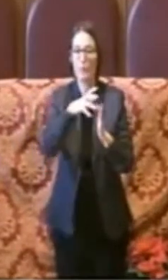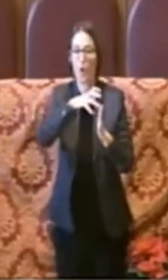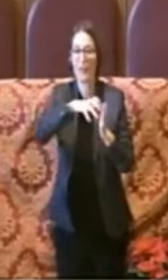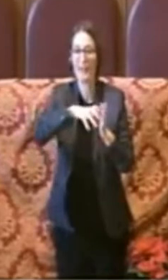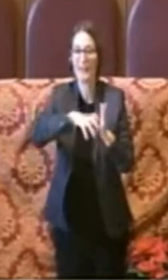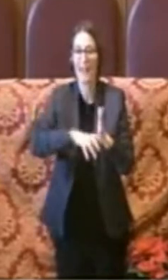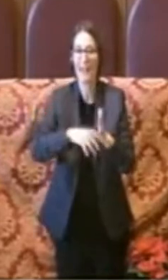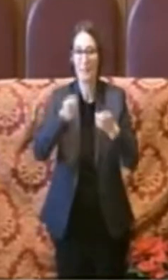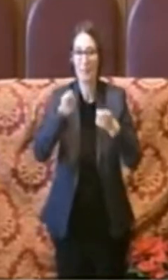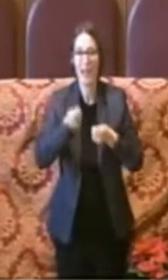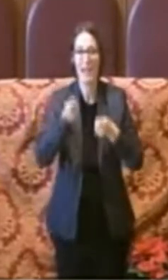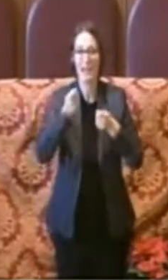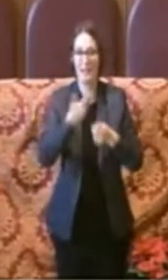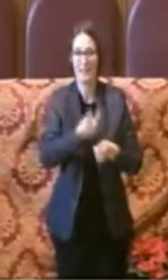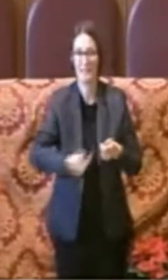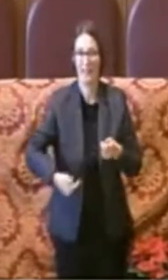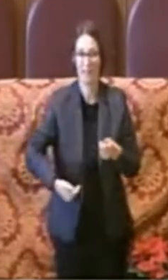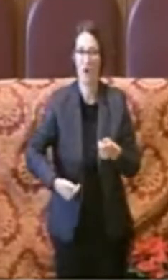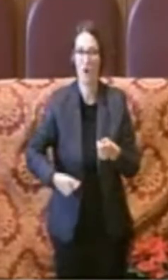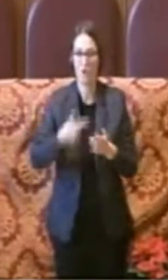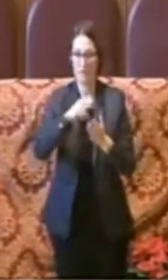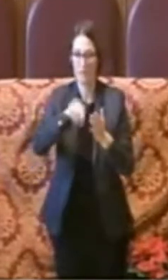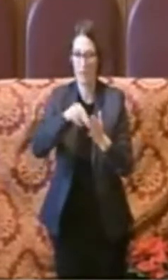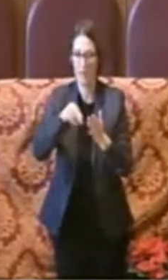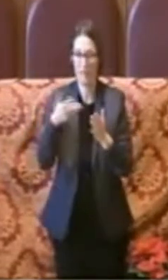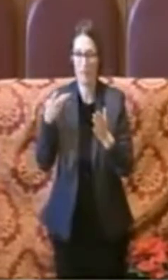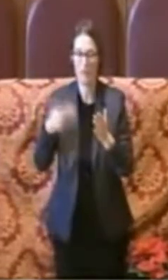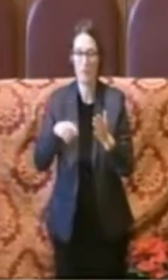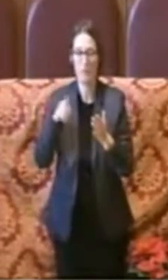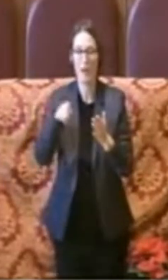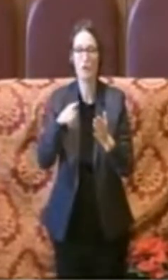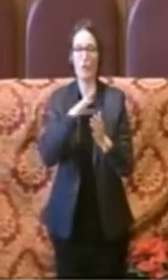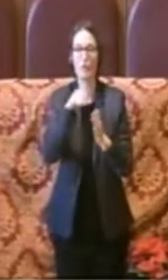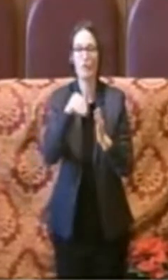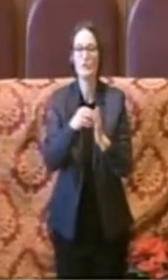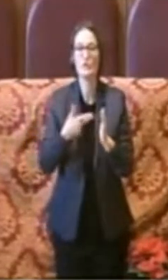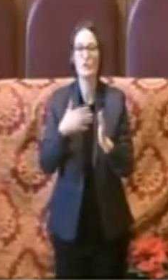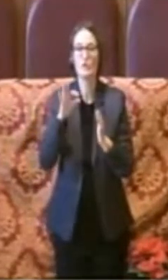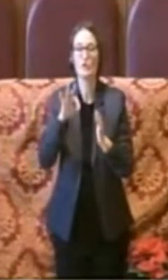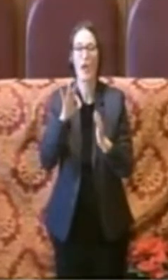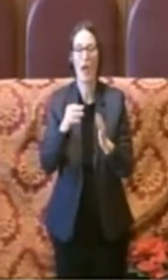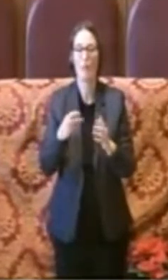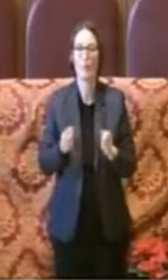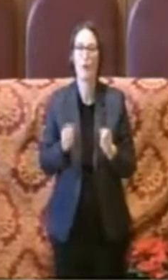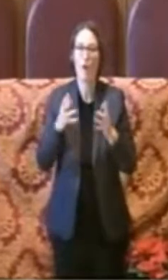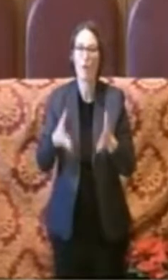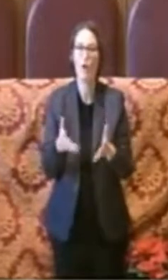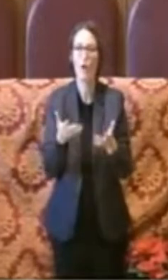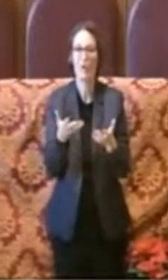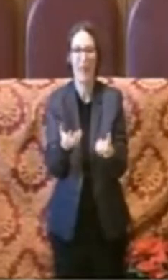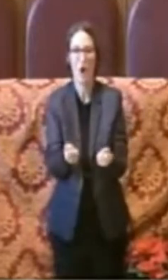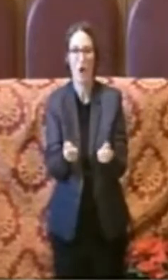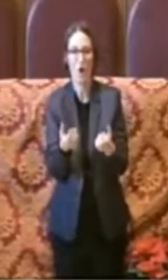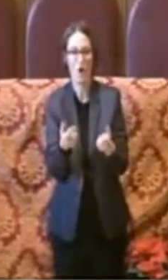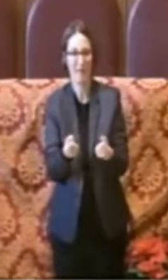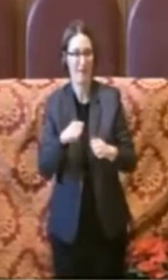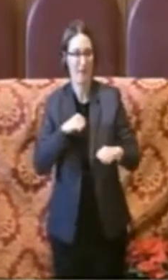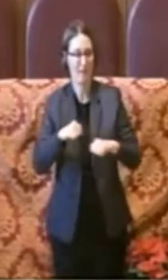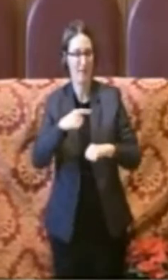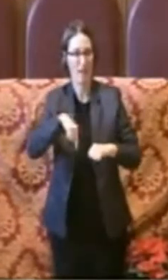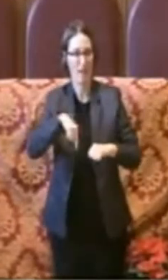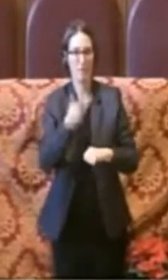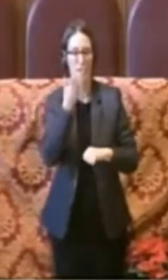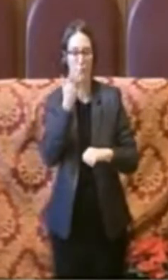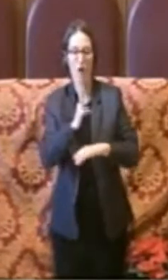consigliare che prevede e concretizza la volontà di questa amministrazione di intervenire sulla linea